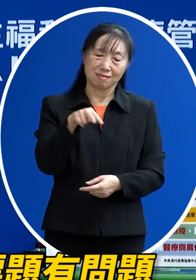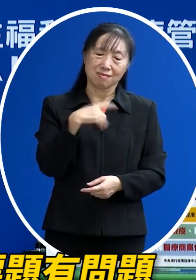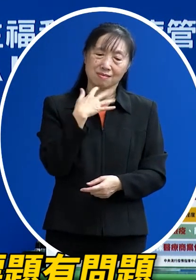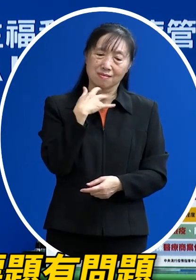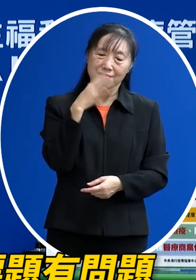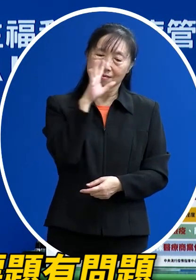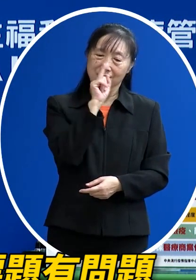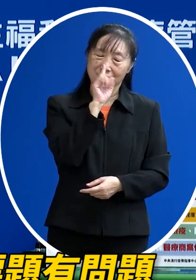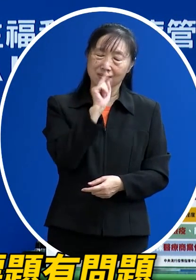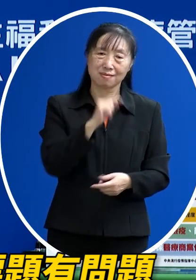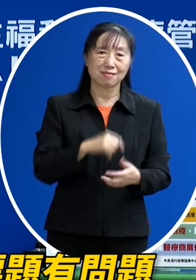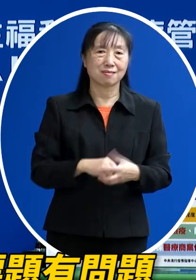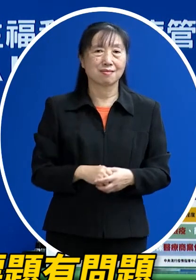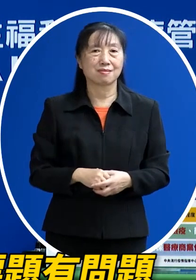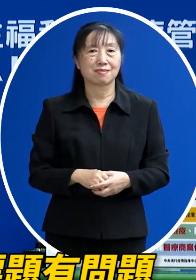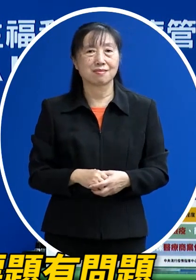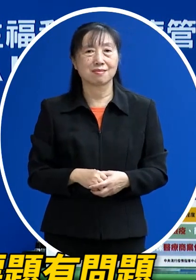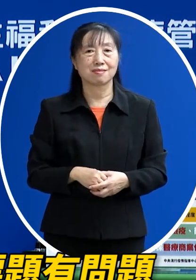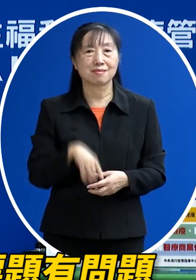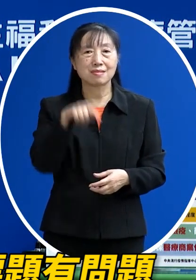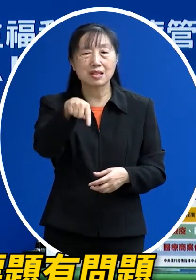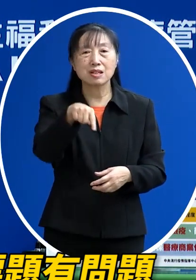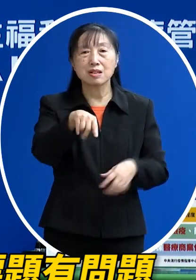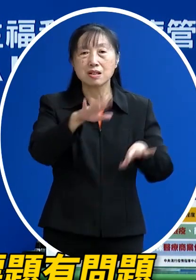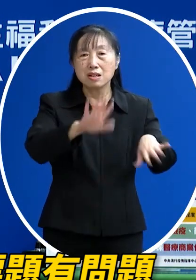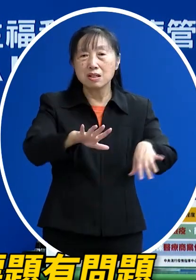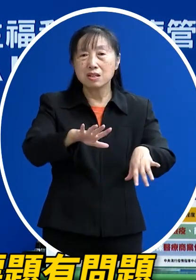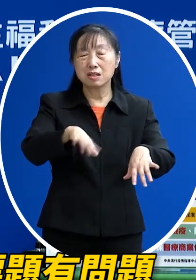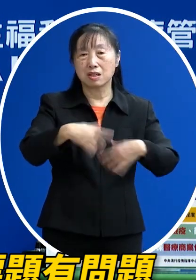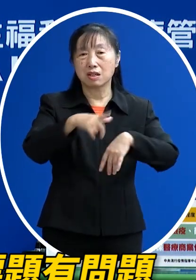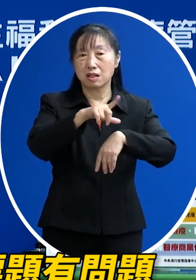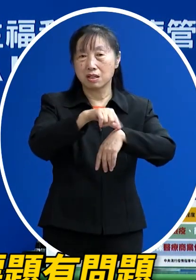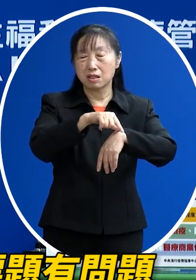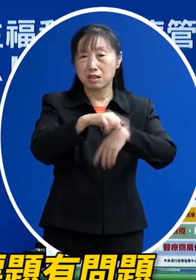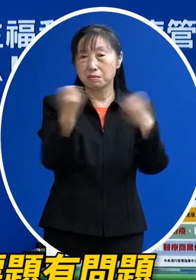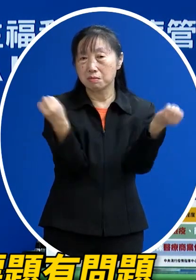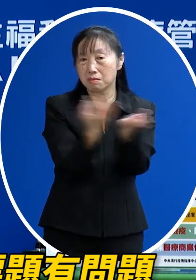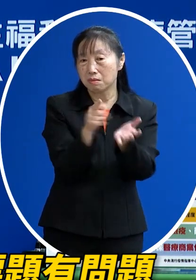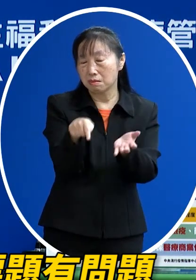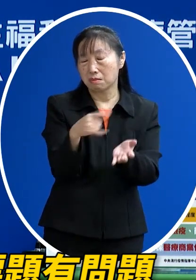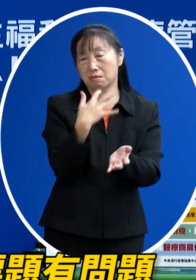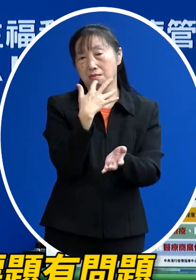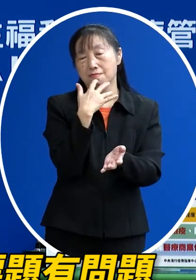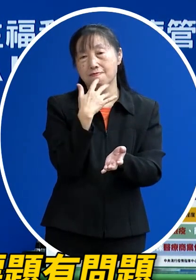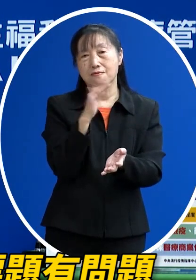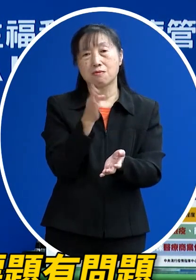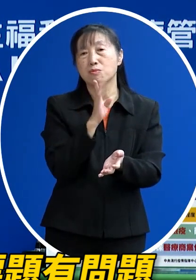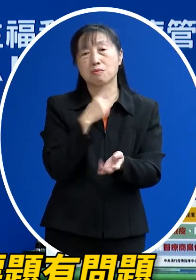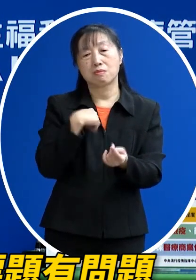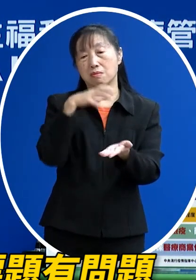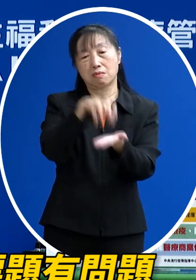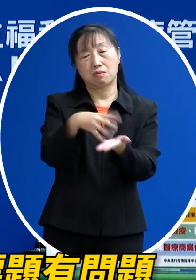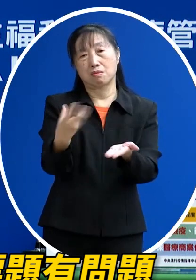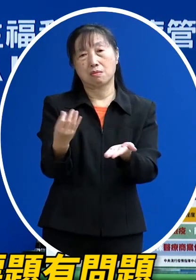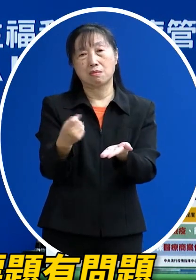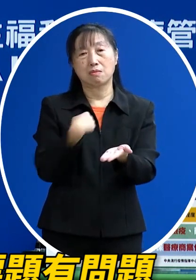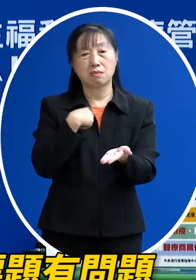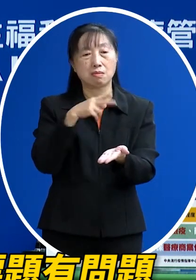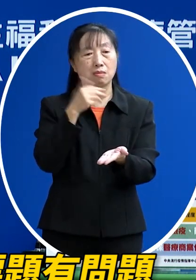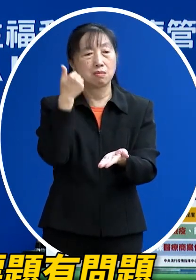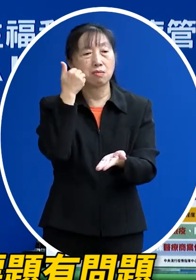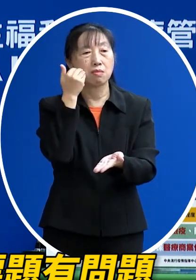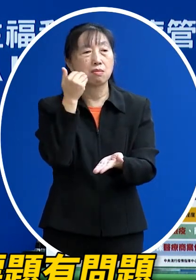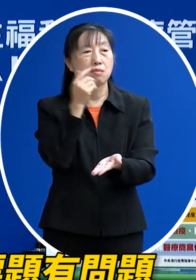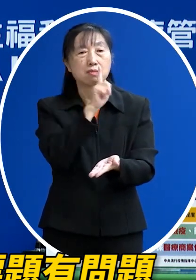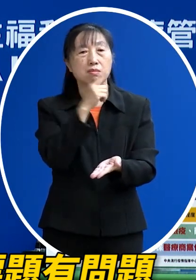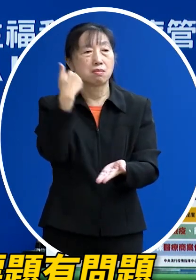詭異的整個時間續進來說 發生的一些事情但是我沒有證據 能夠指控說是